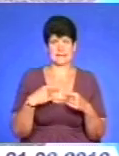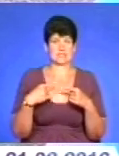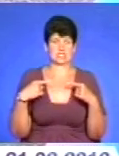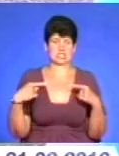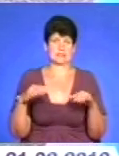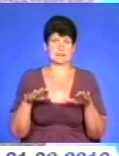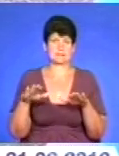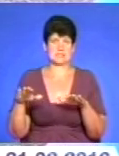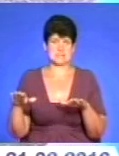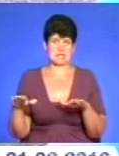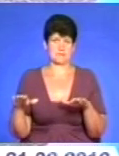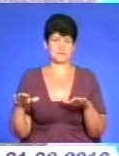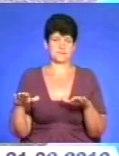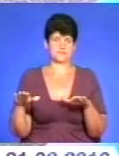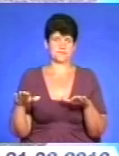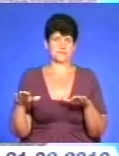міста.